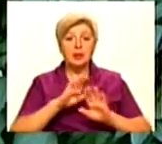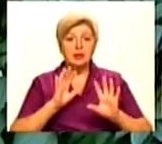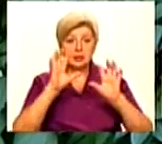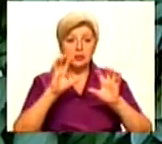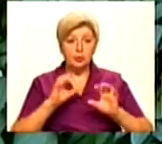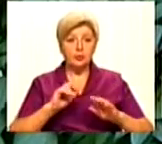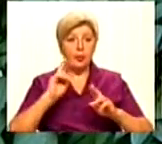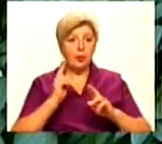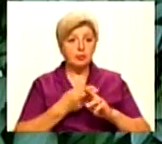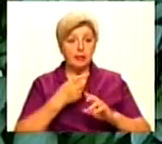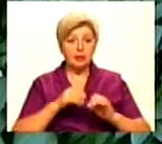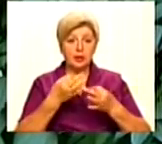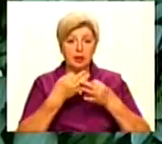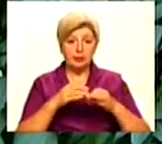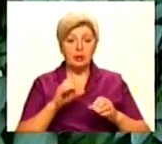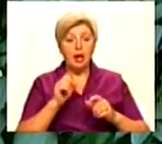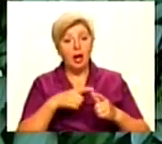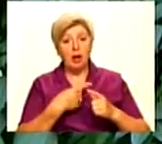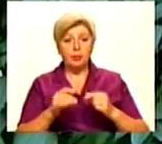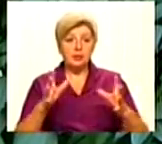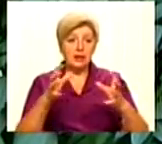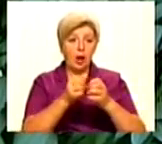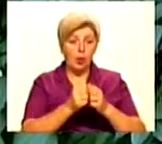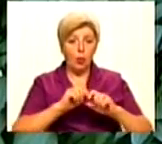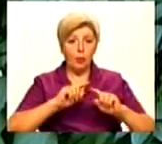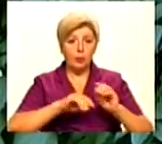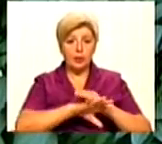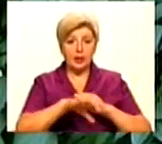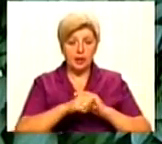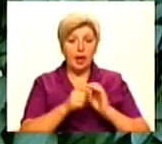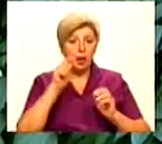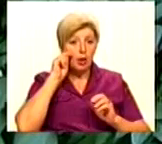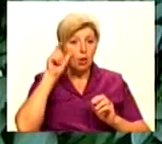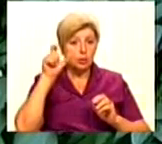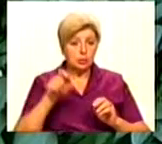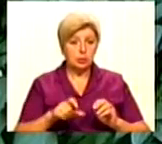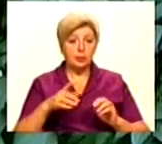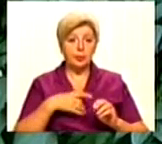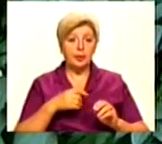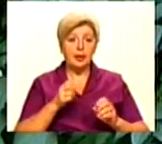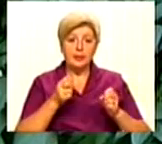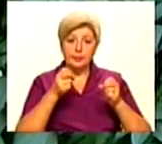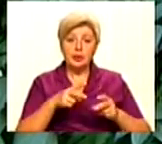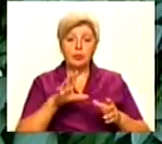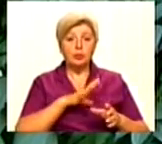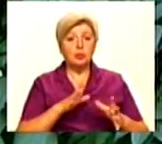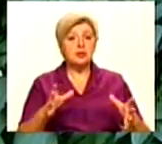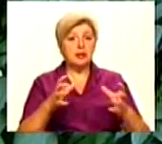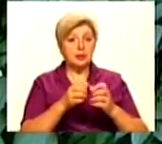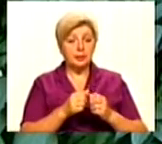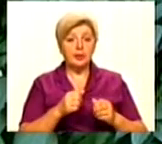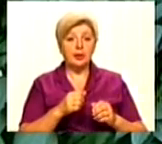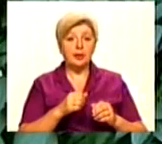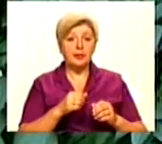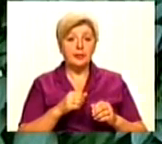позбавлення волі або захоплення особи. Зазначених зловмисників було затримано в